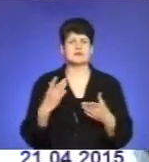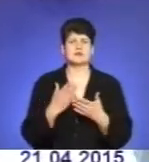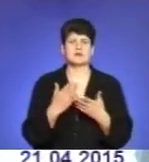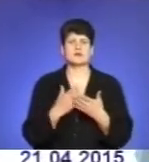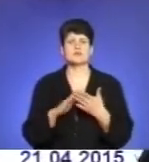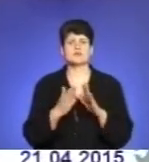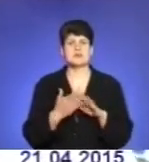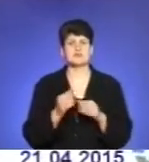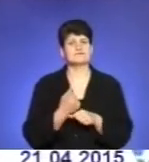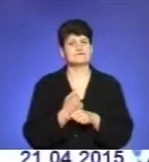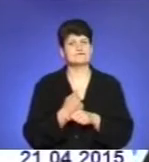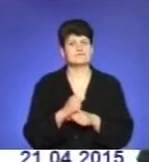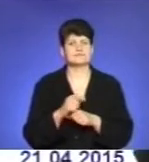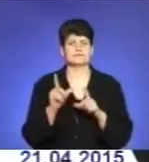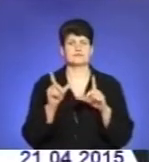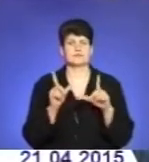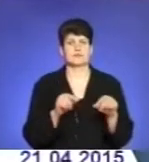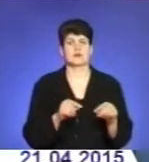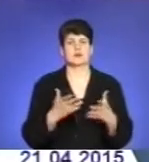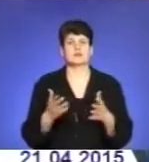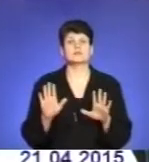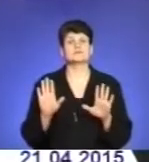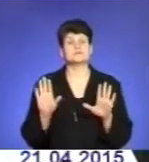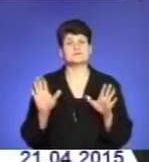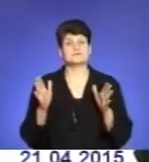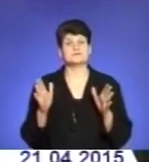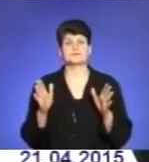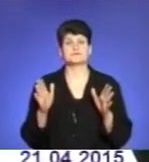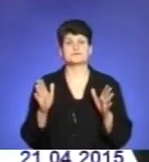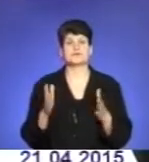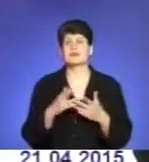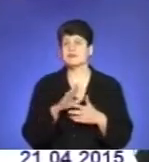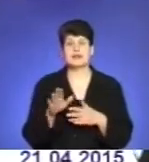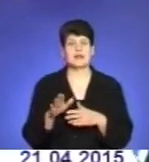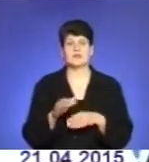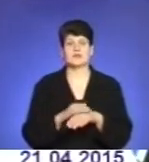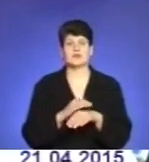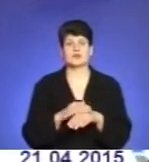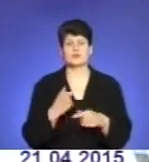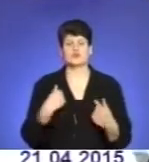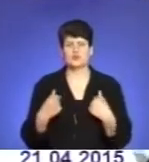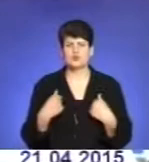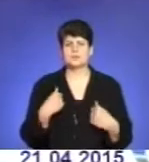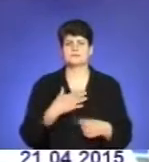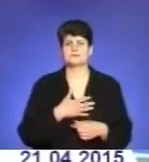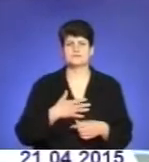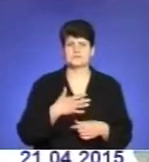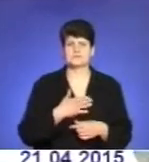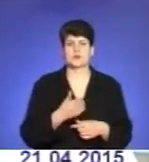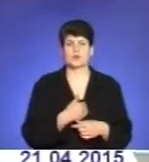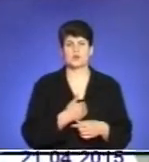є такі люди, які виїхали по вимушенні міграції. Звичайно, вони від того страждали, мучилися, вони хотіли